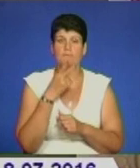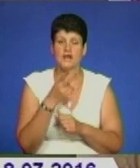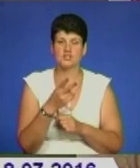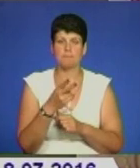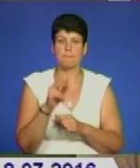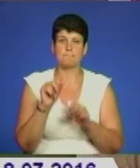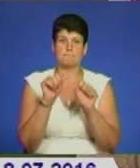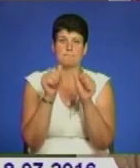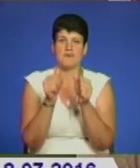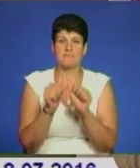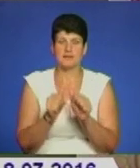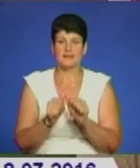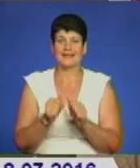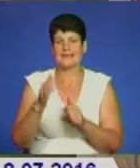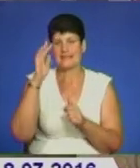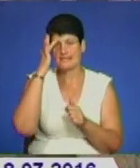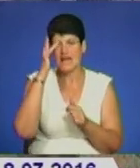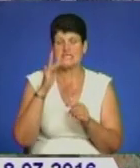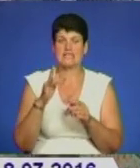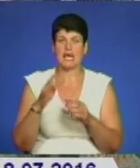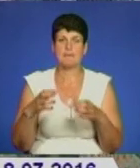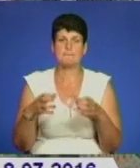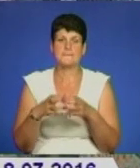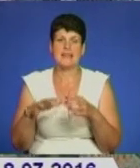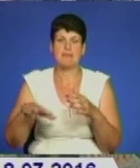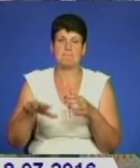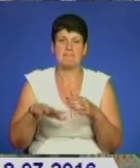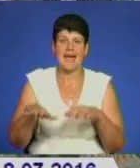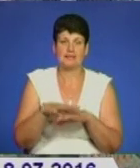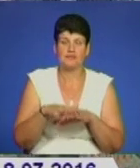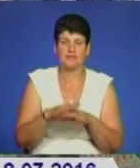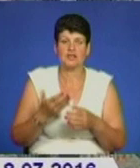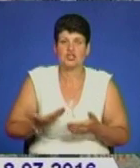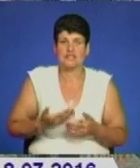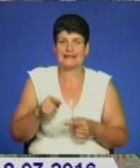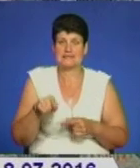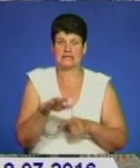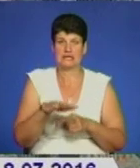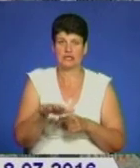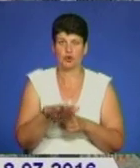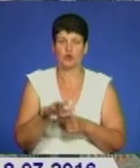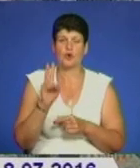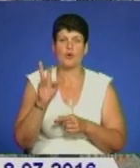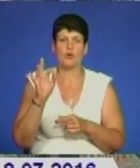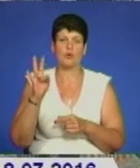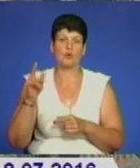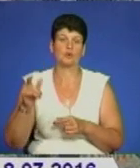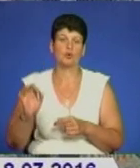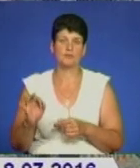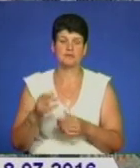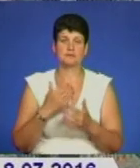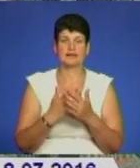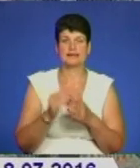індіанських племен, які проживали на території цих країн. І кондор та кондор, є символом гір, які там